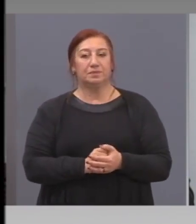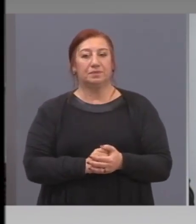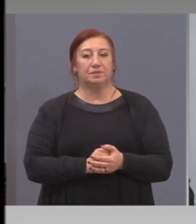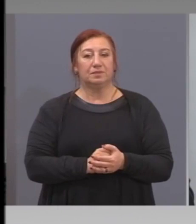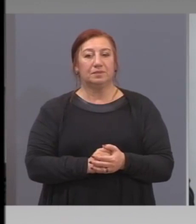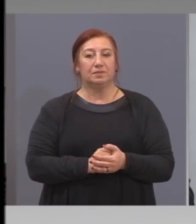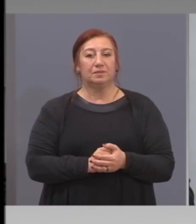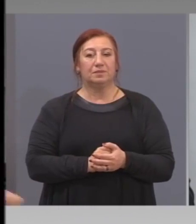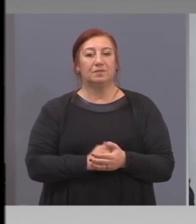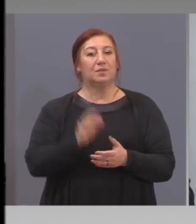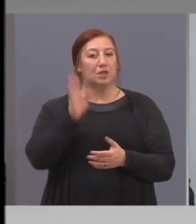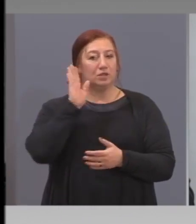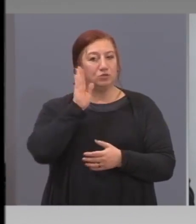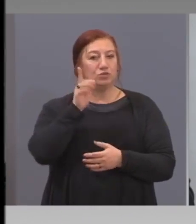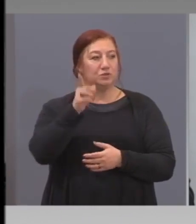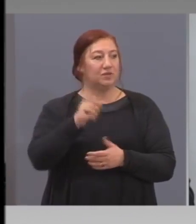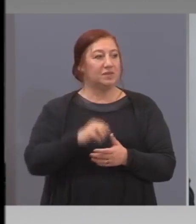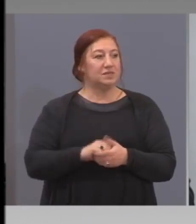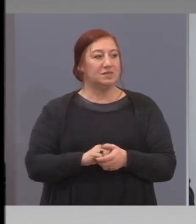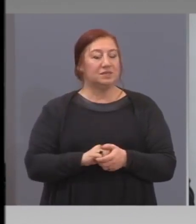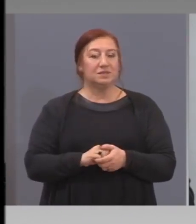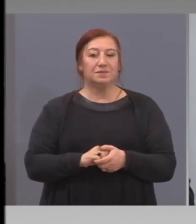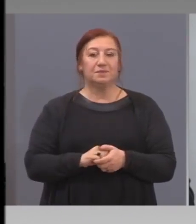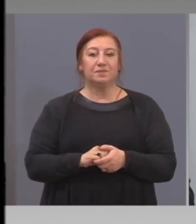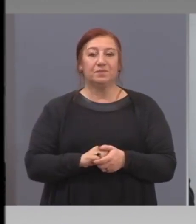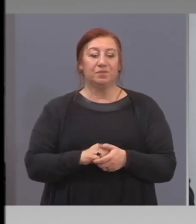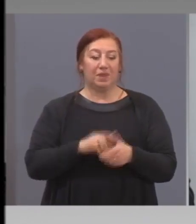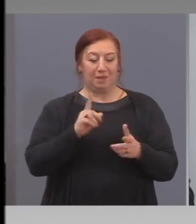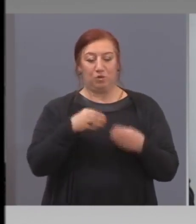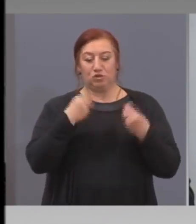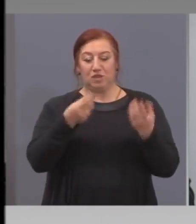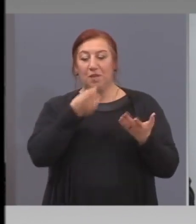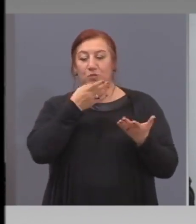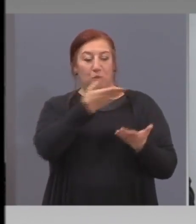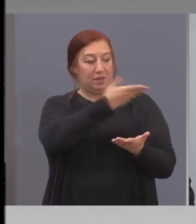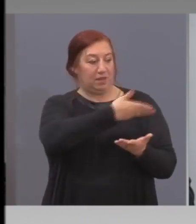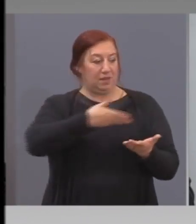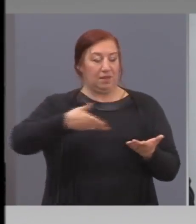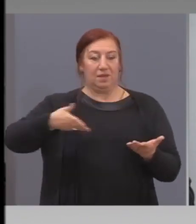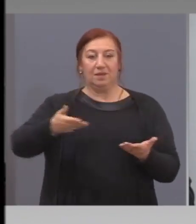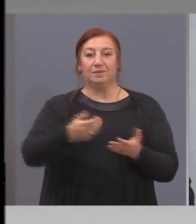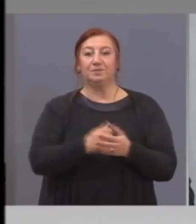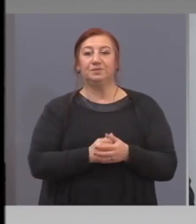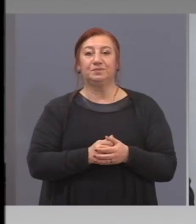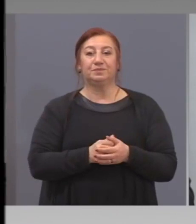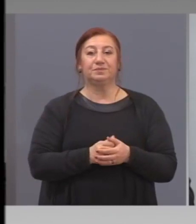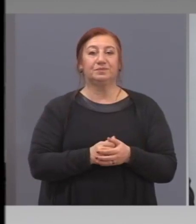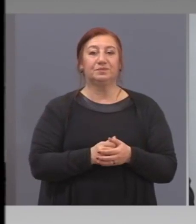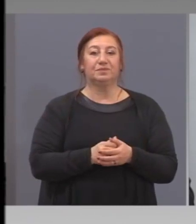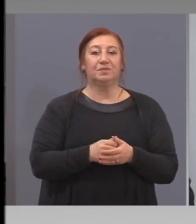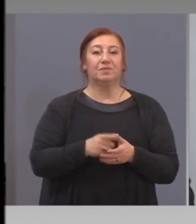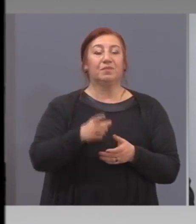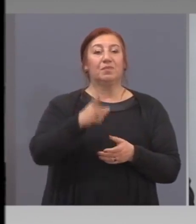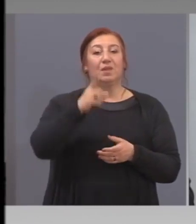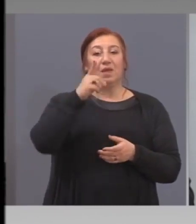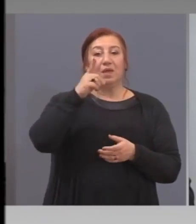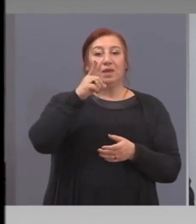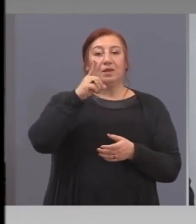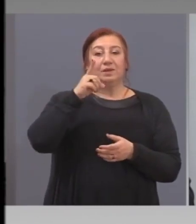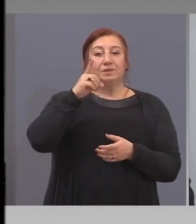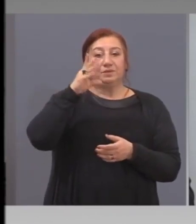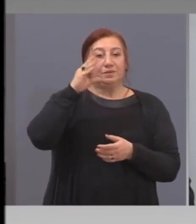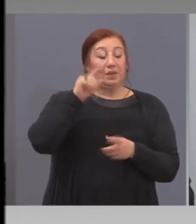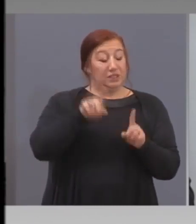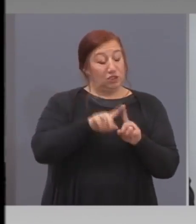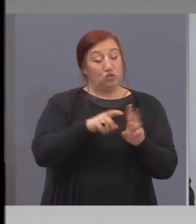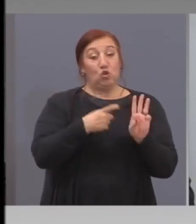Слушам ви и вас, че хората не може да си карат новините. Господин премьер. А и щава трябва